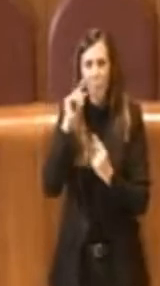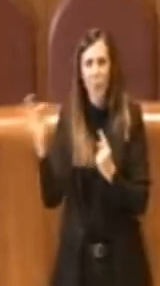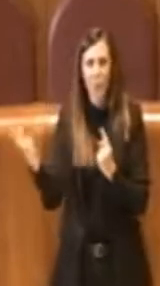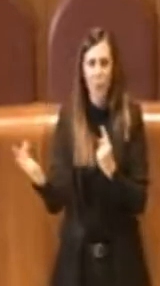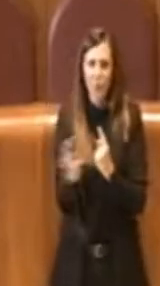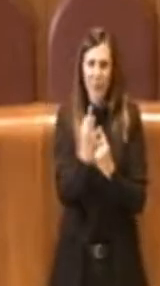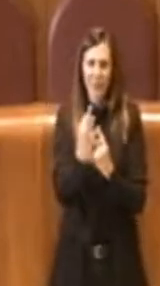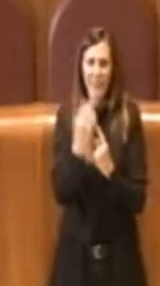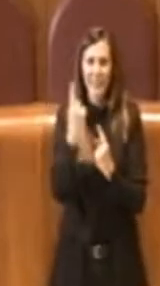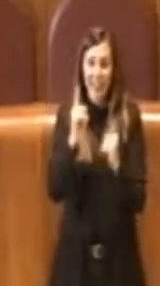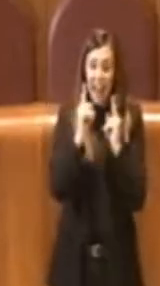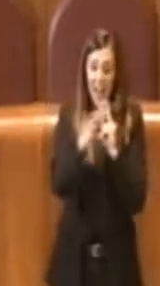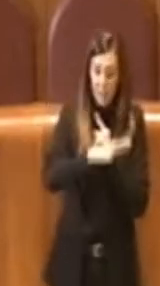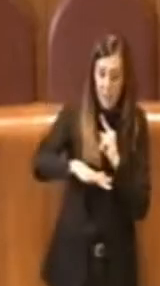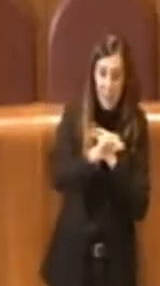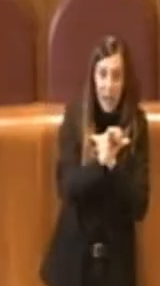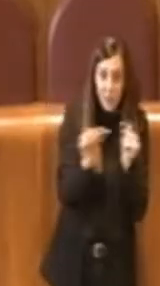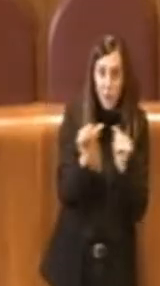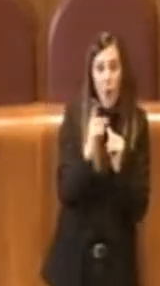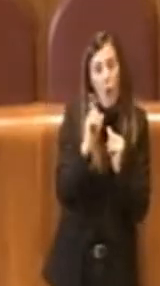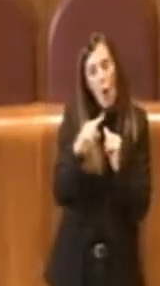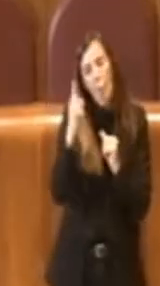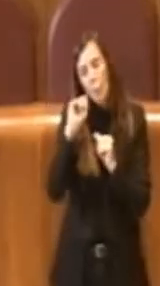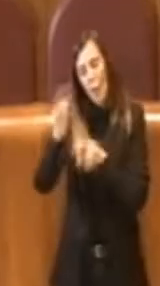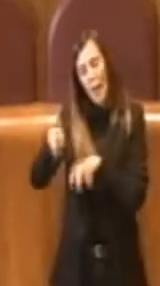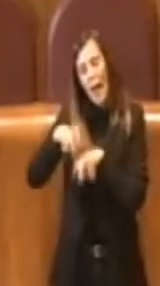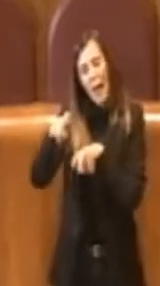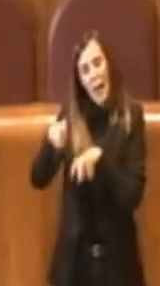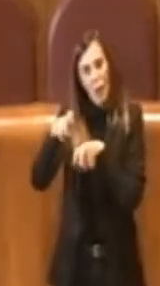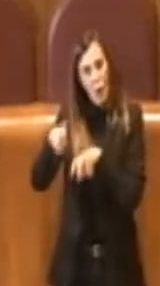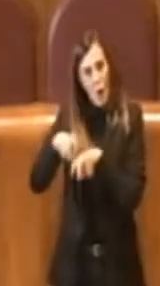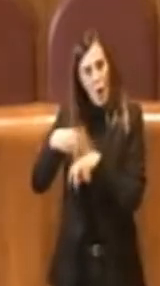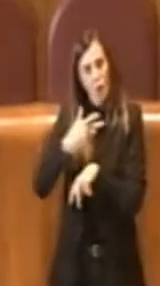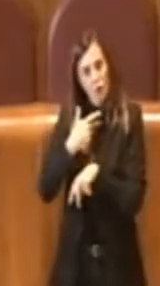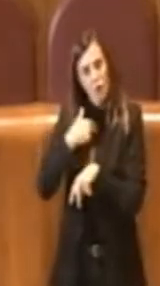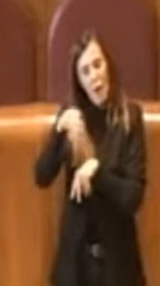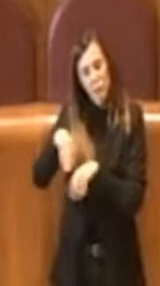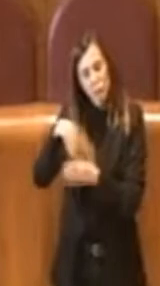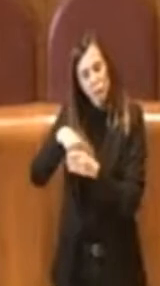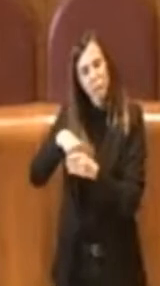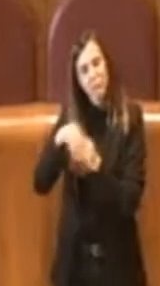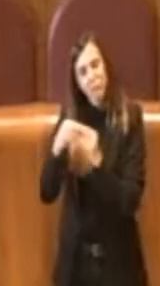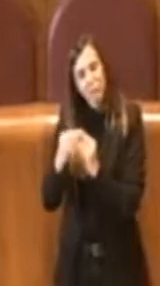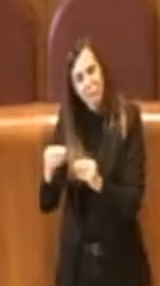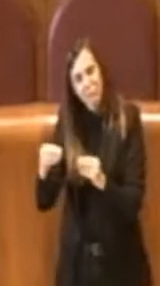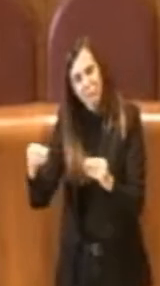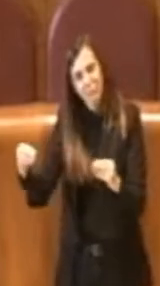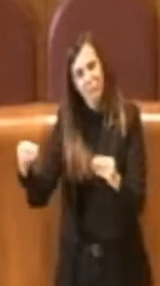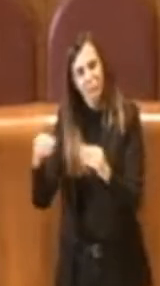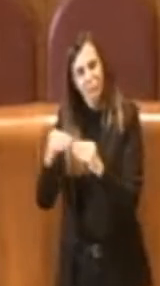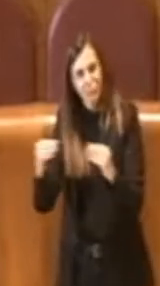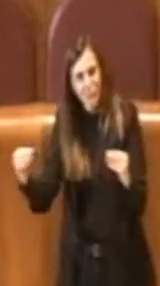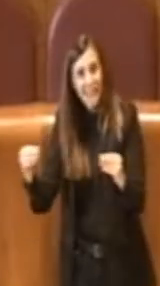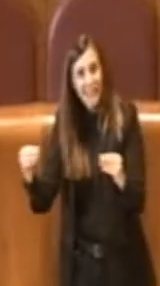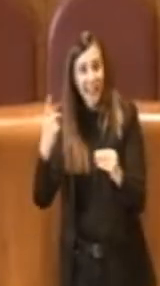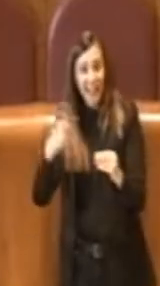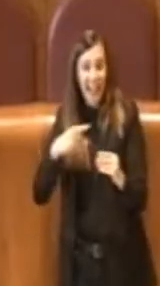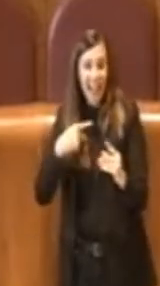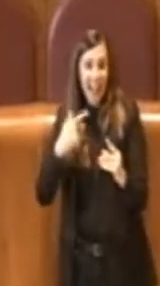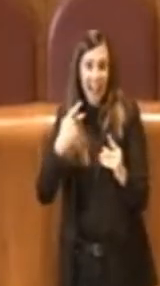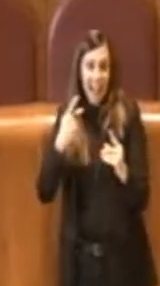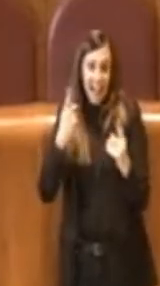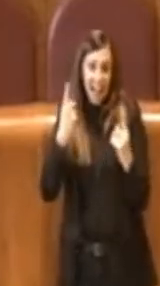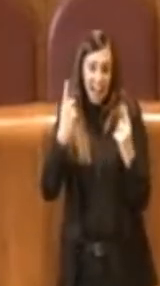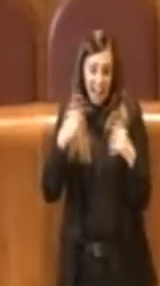soltanto, ma anche dal punto di vista archeologico, perciò facciamo questa commissione per approfondire ovviamente due aspetti, sia quello ambientale che quello